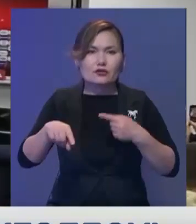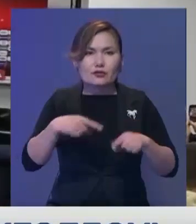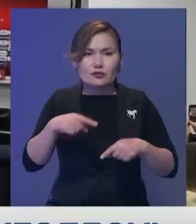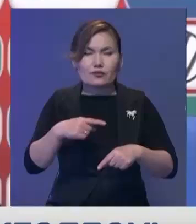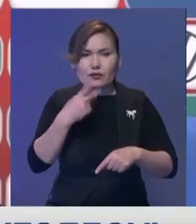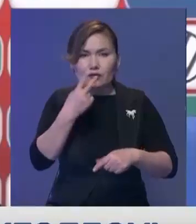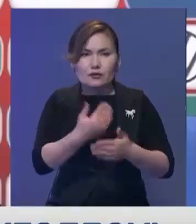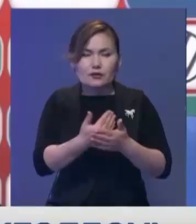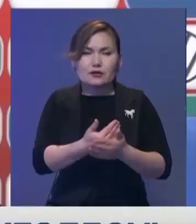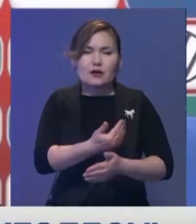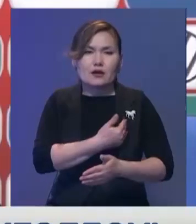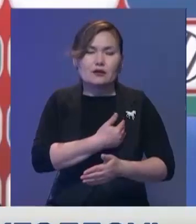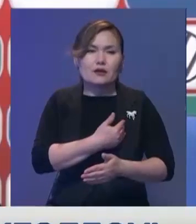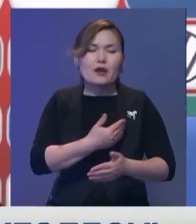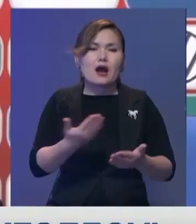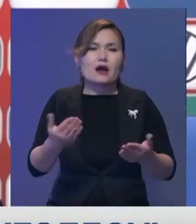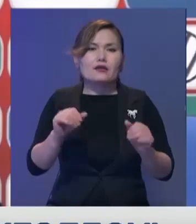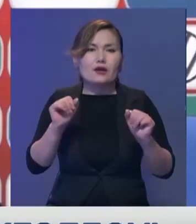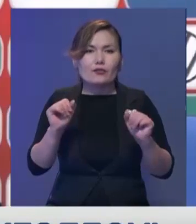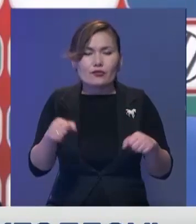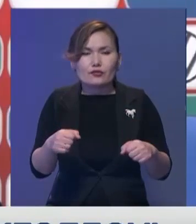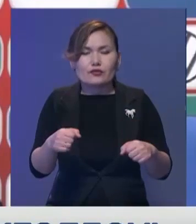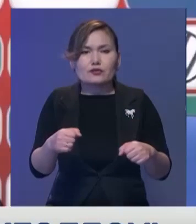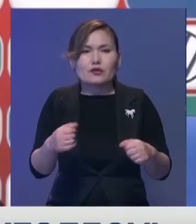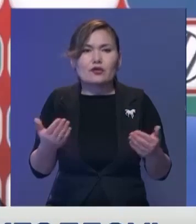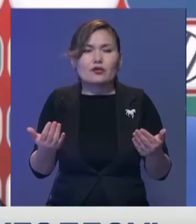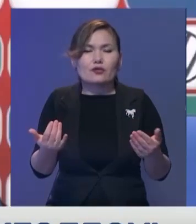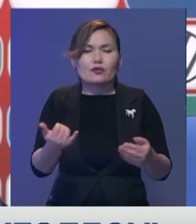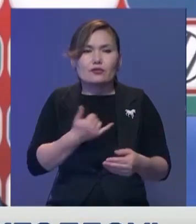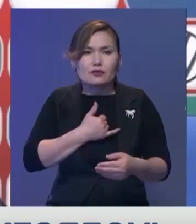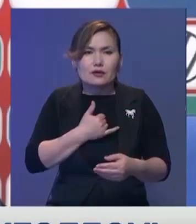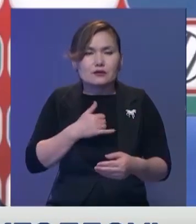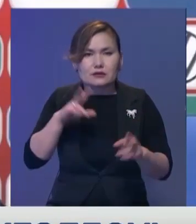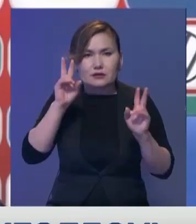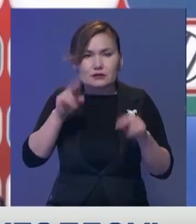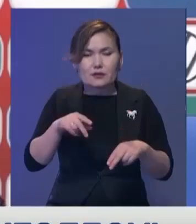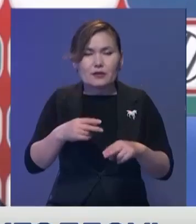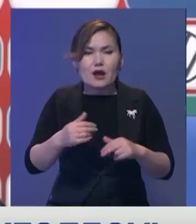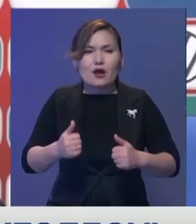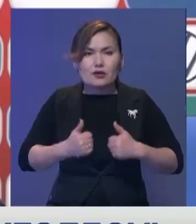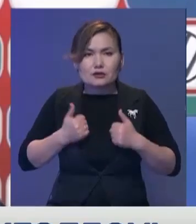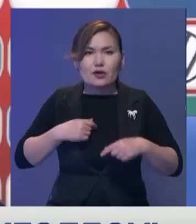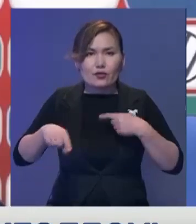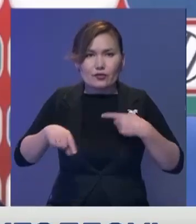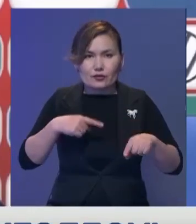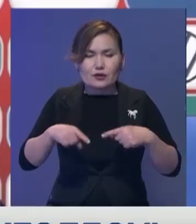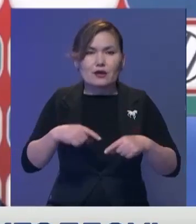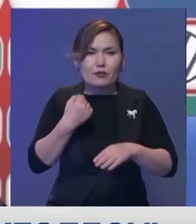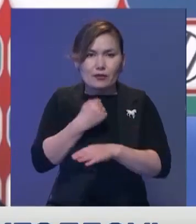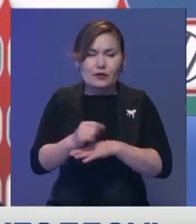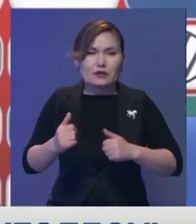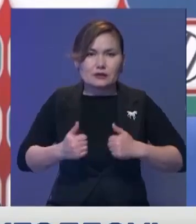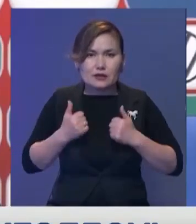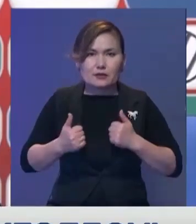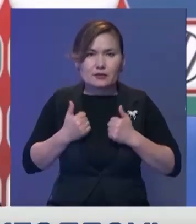біліміз. Қандай мұн күндік болады дегенде діз айталмаймыз енді, бірақ енді біз өз ойымызды көрсетуге солай клет